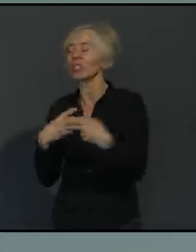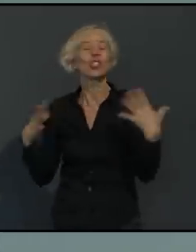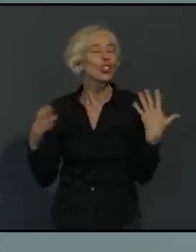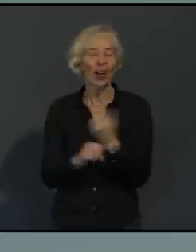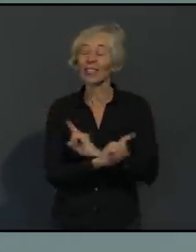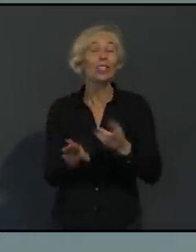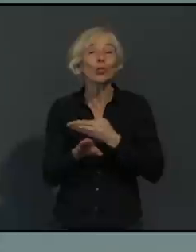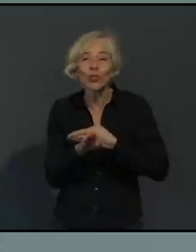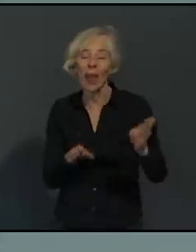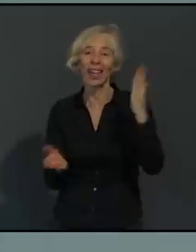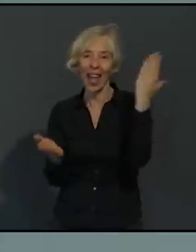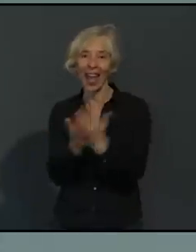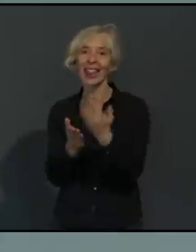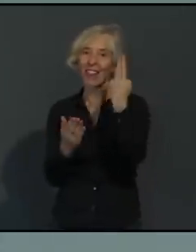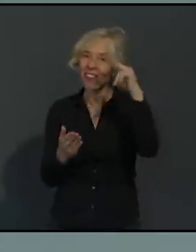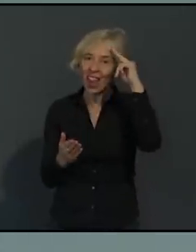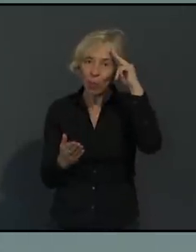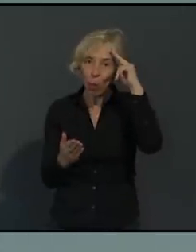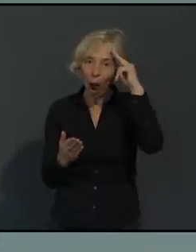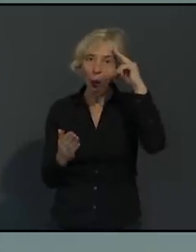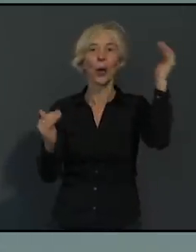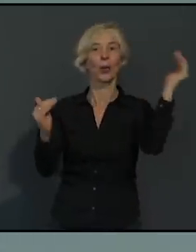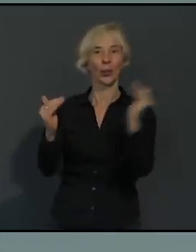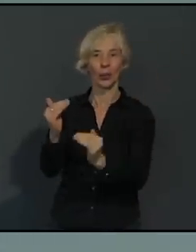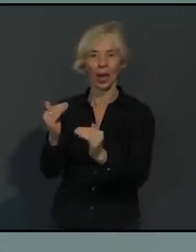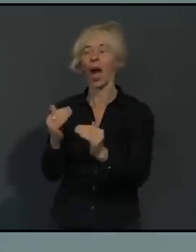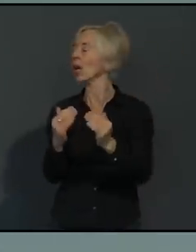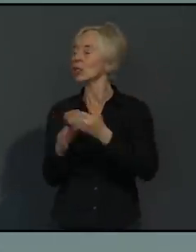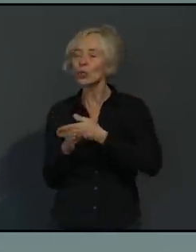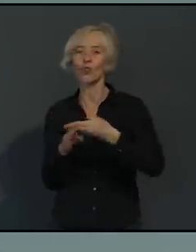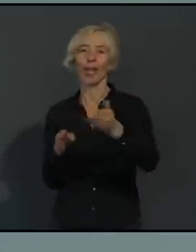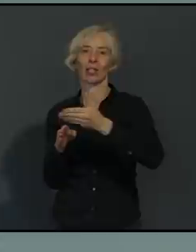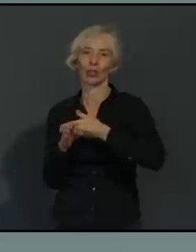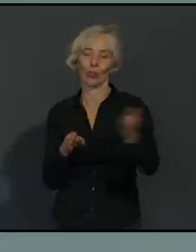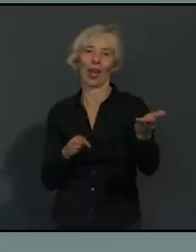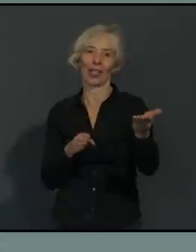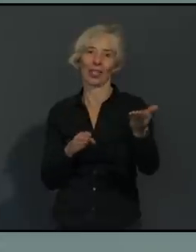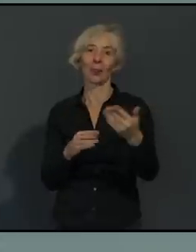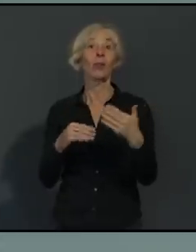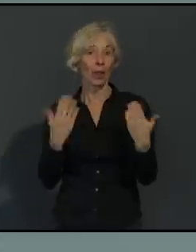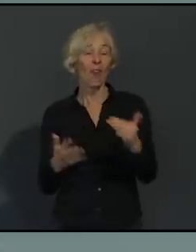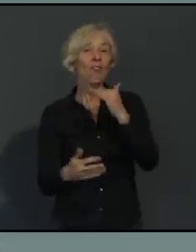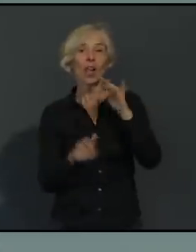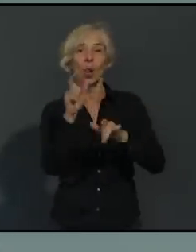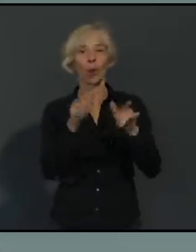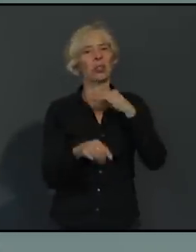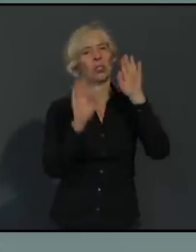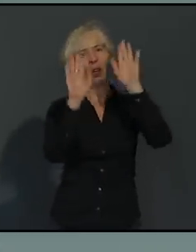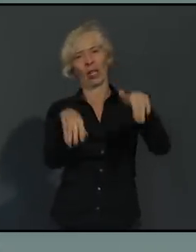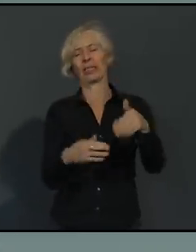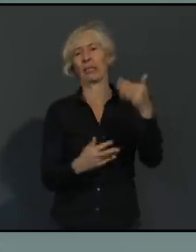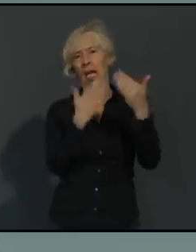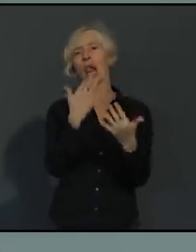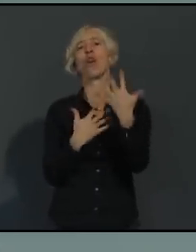Krankenhäusern. Und zur Erinnerung, es behaupten ja viele, die 50 seien einfach nur gegriffen. Ein politischer Wert, der nichts weiter